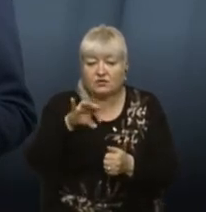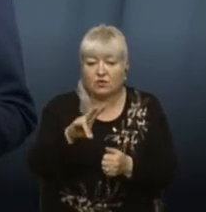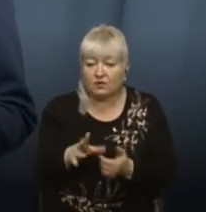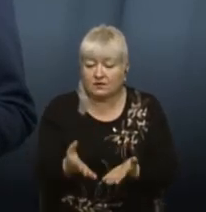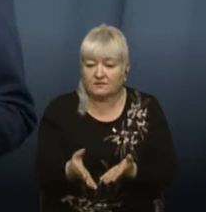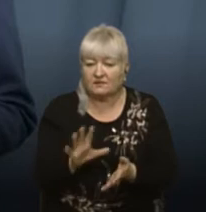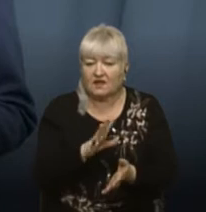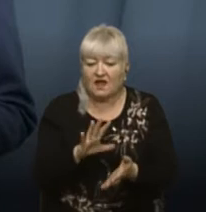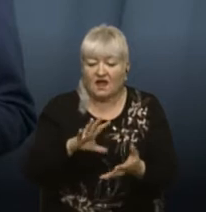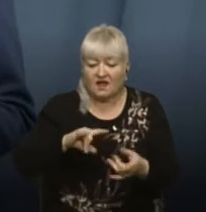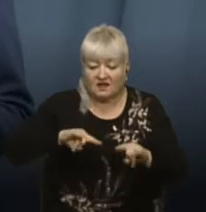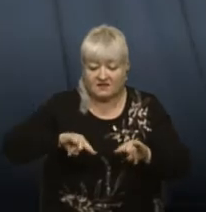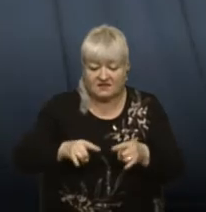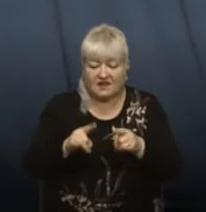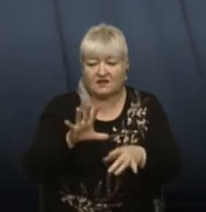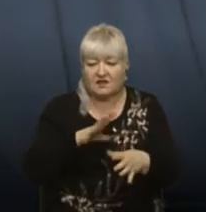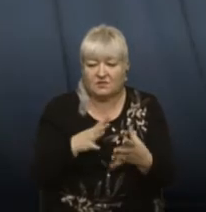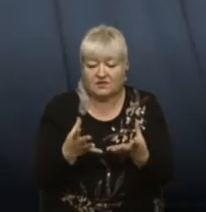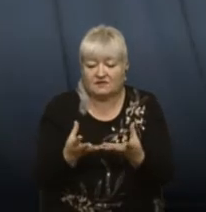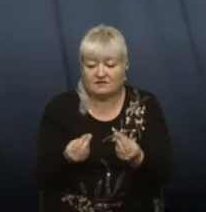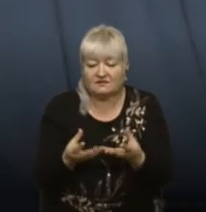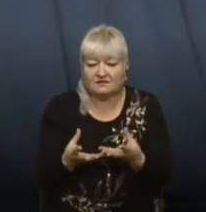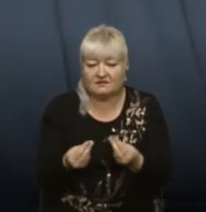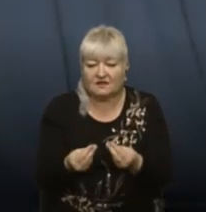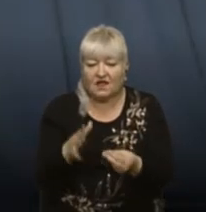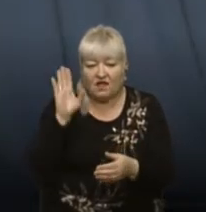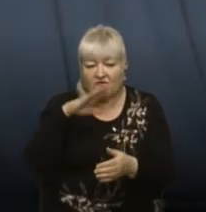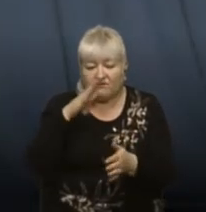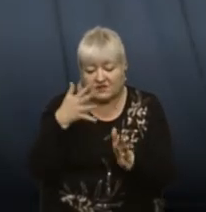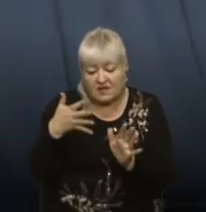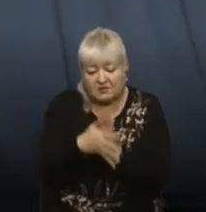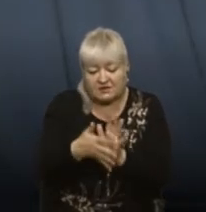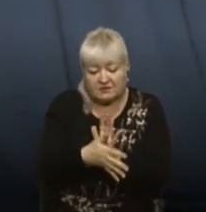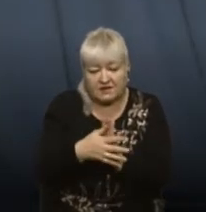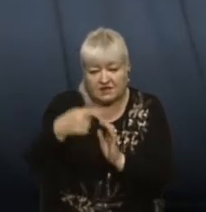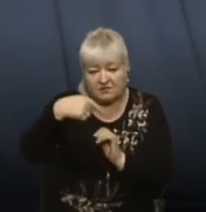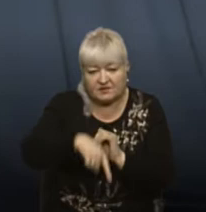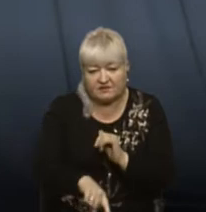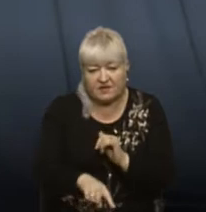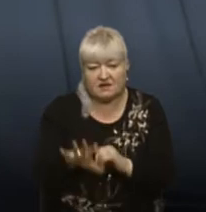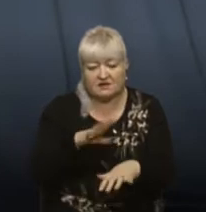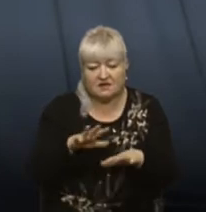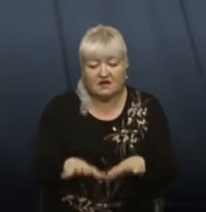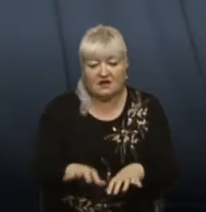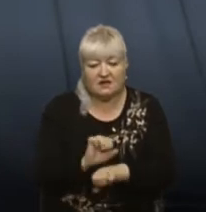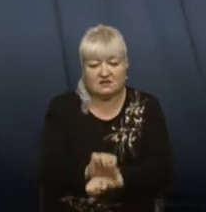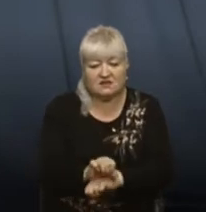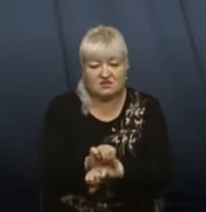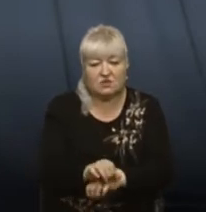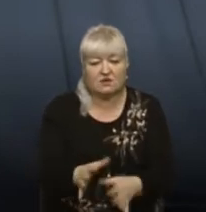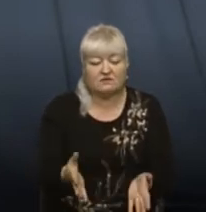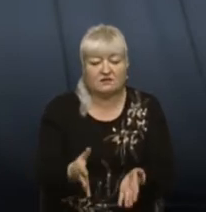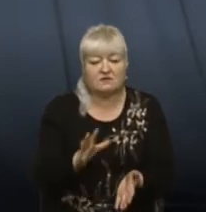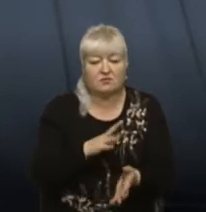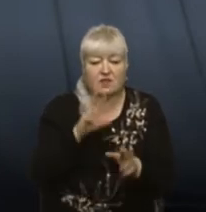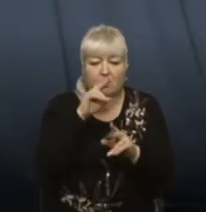досить в вологому стані, тобто не було гідроизоляції фундаментів, вода потрапляла в підвали, застоювалася, і теж були, можливо, якісь були певні